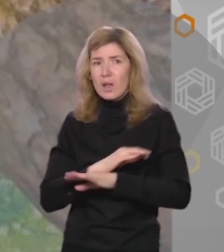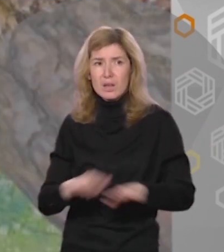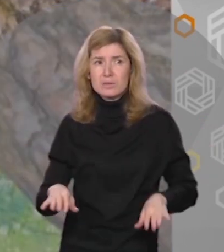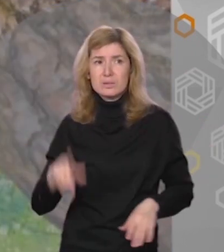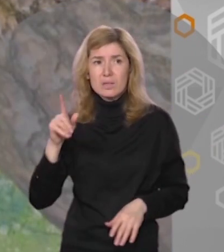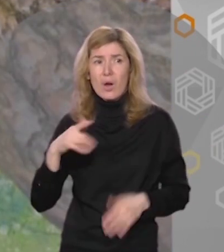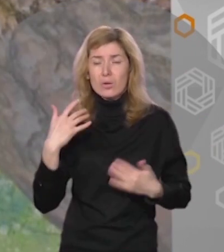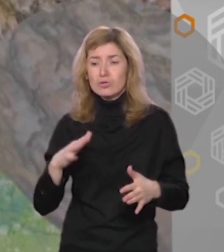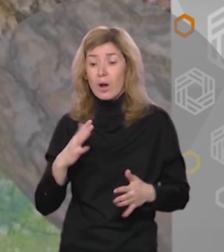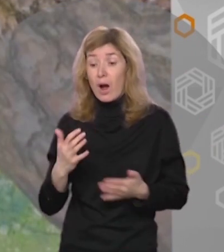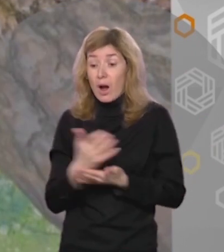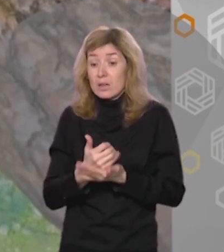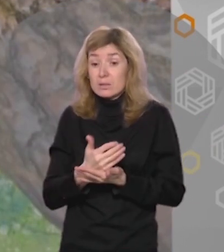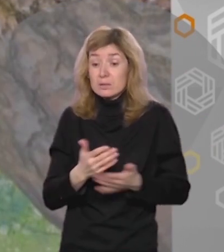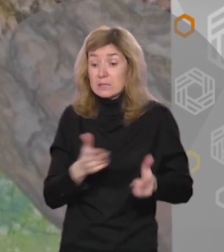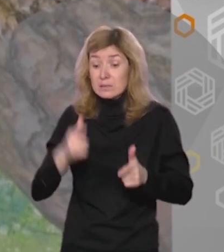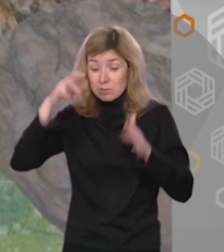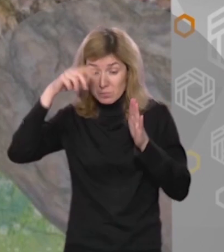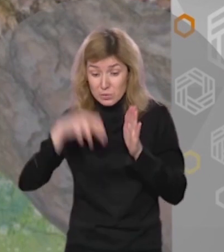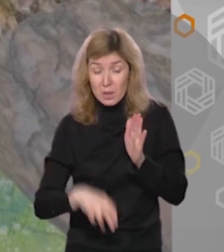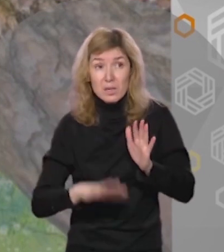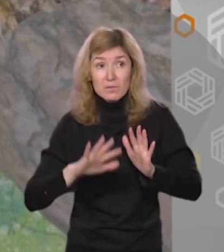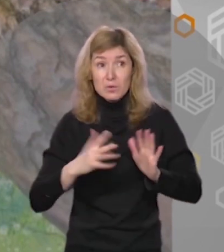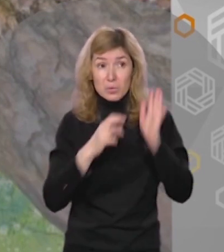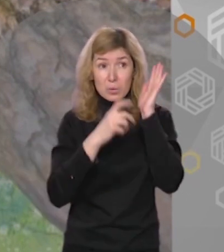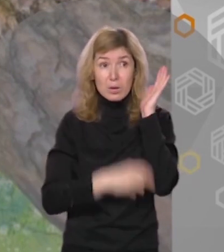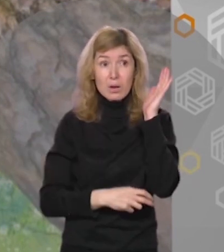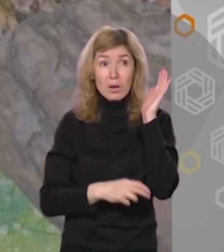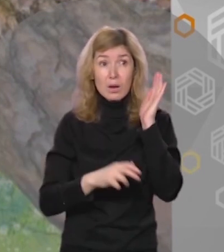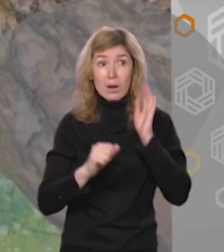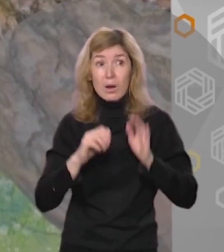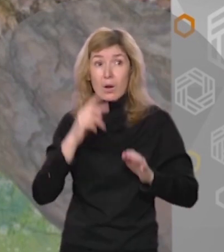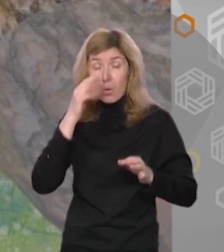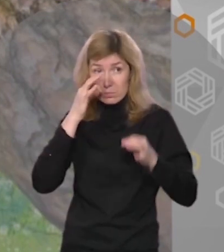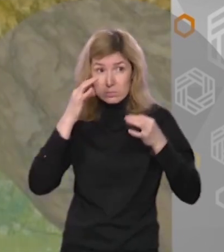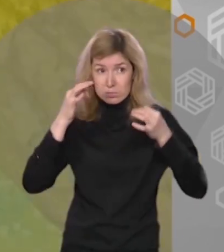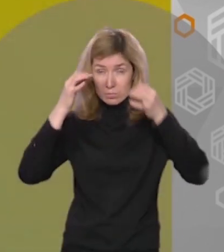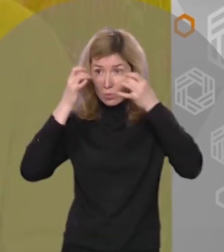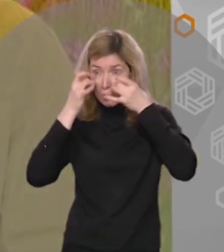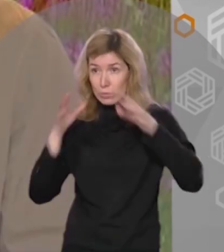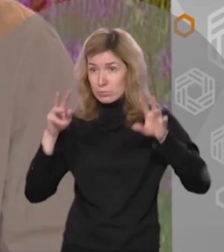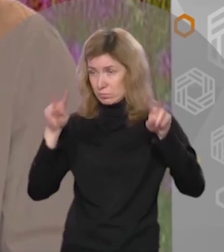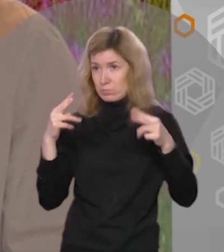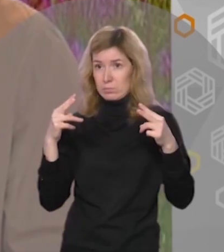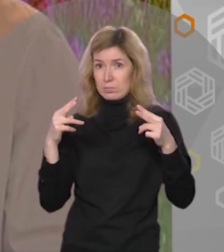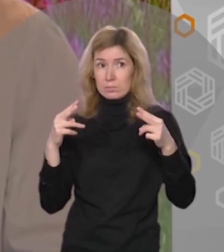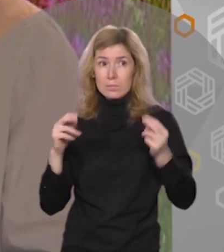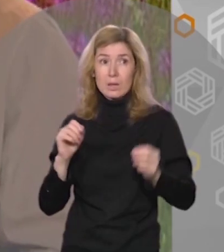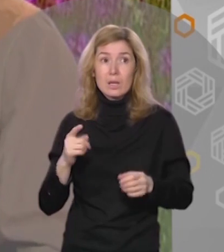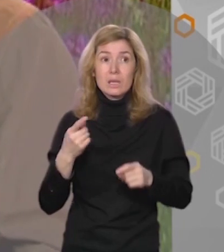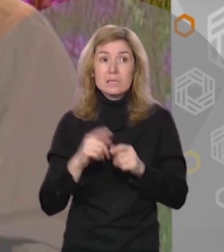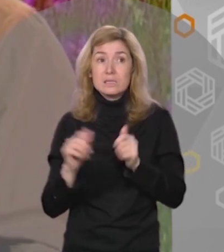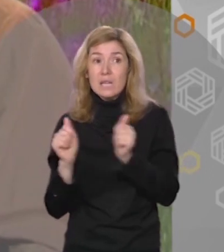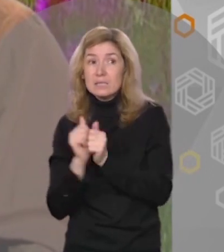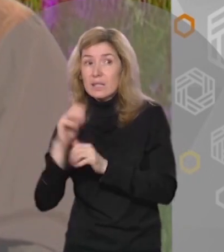Хотела было она уже спускаться на землю Но вдруг застыла от неожиданности Из